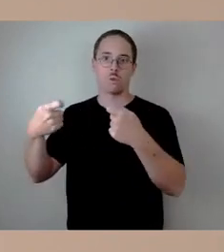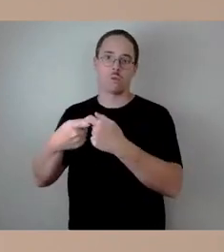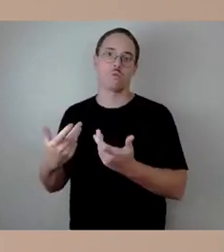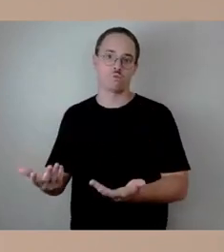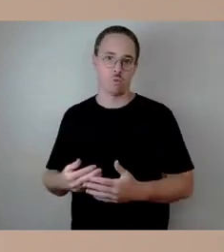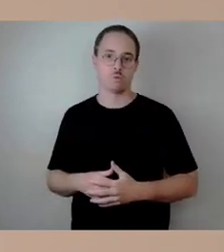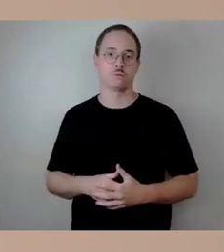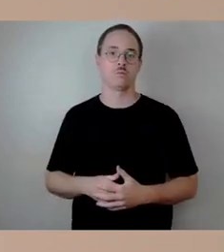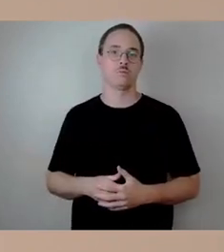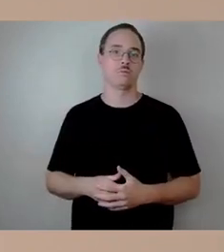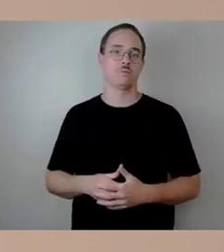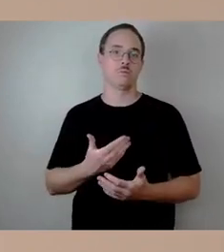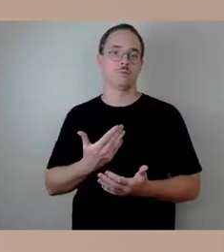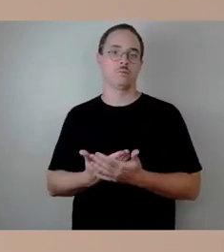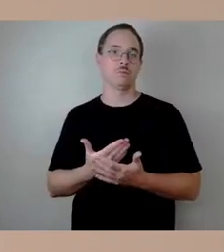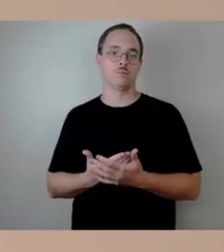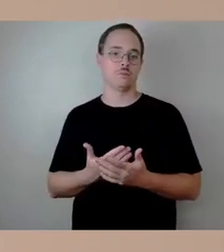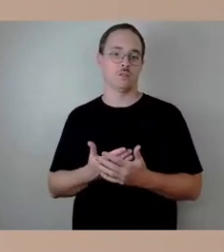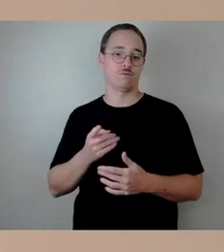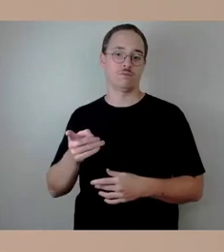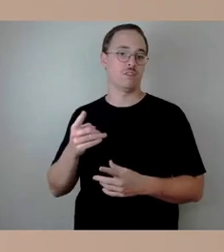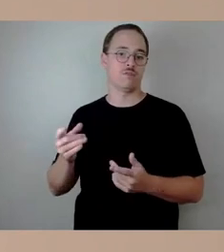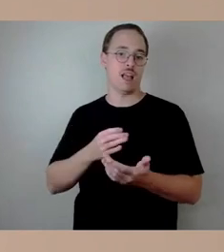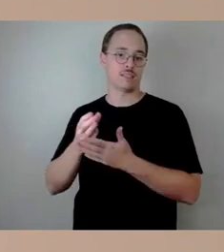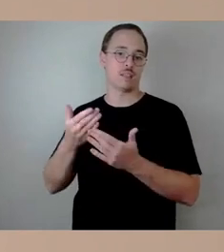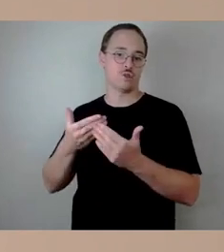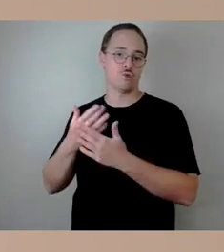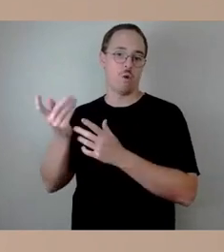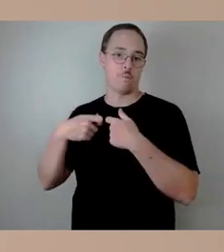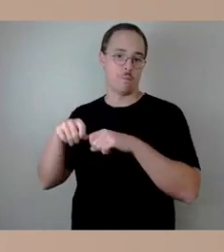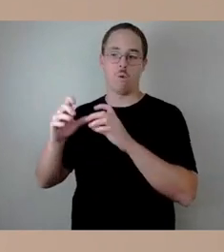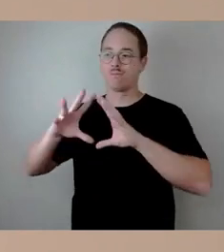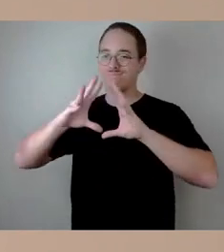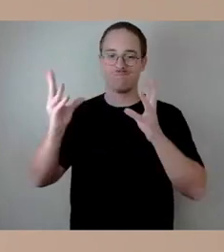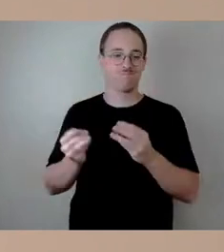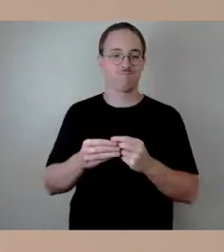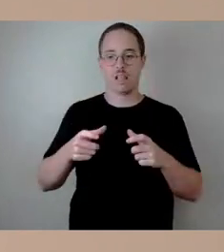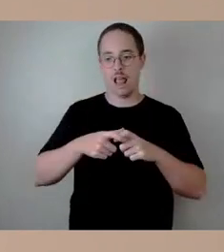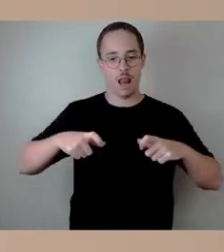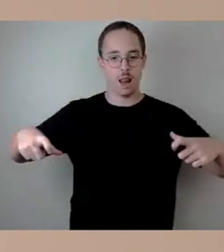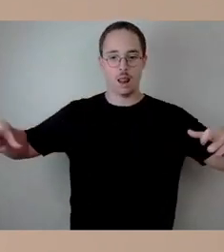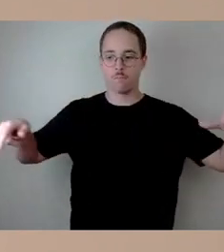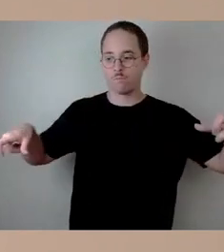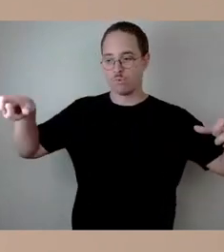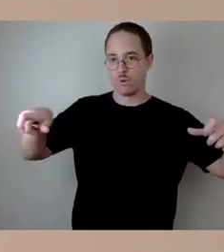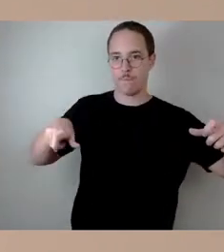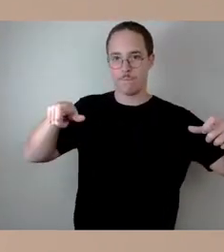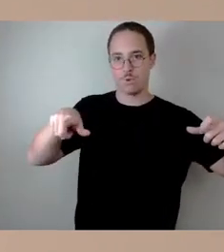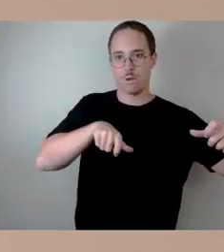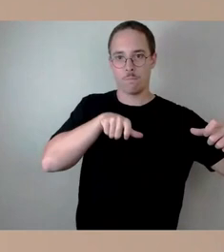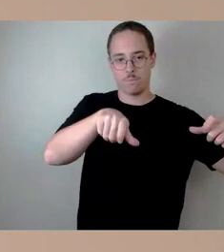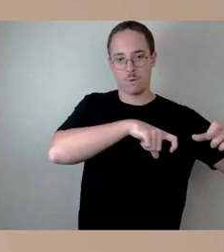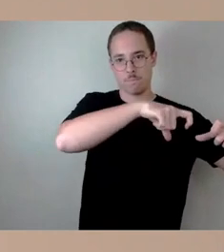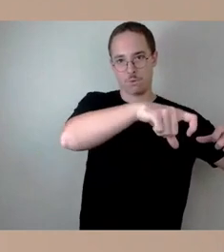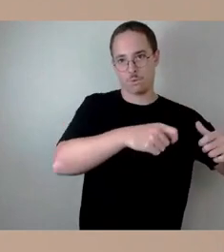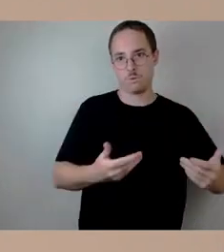Ersatzneubau sozusagen die gesamten Elbquerung. Und Sie können davon ausgehen, dass, und so